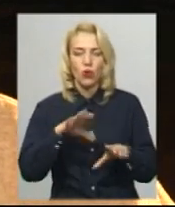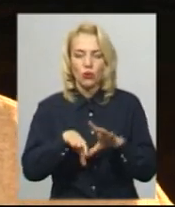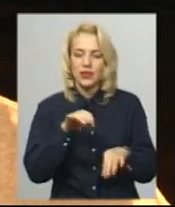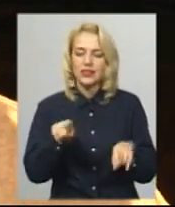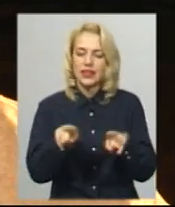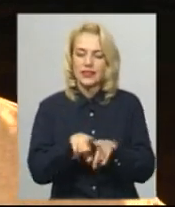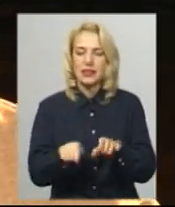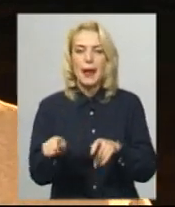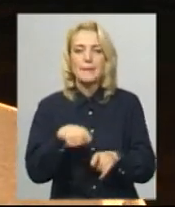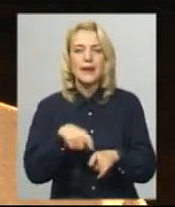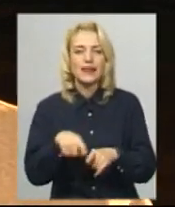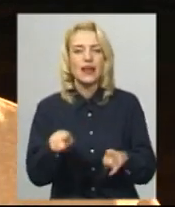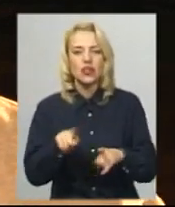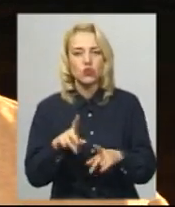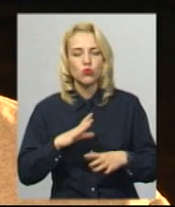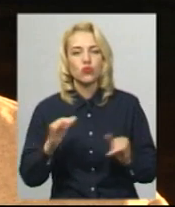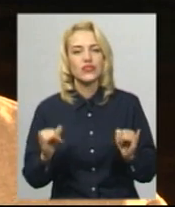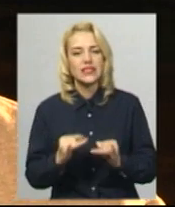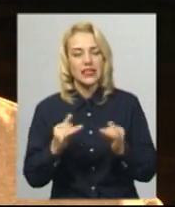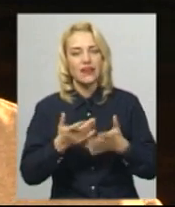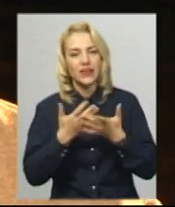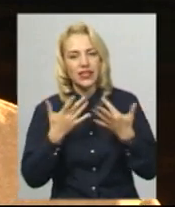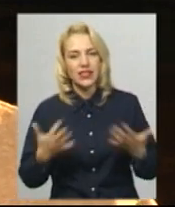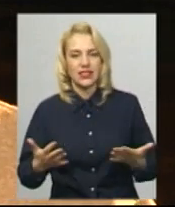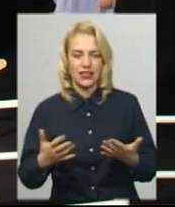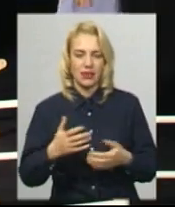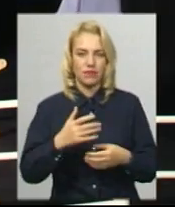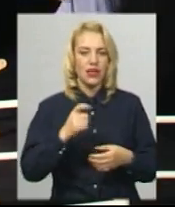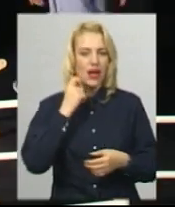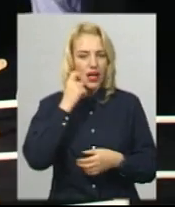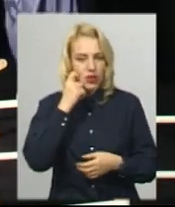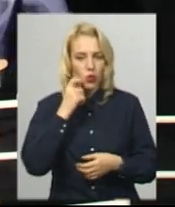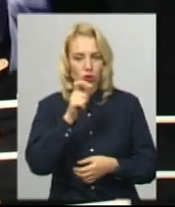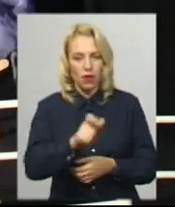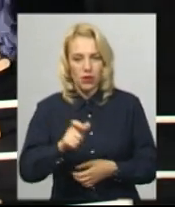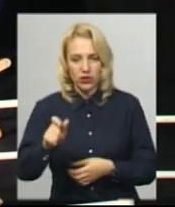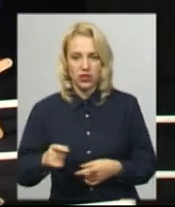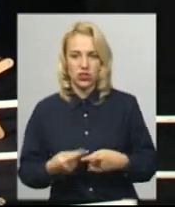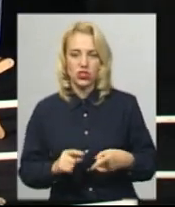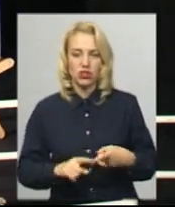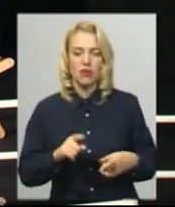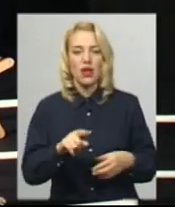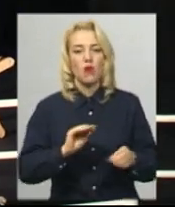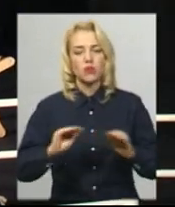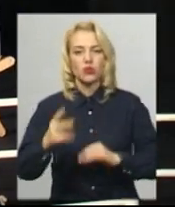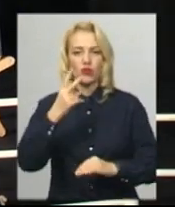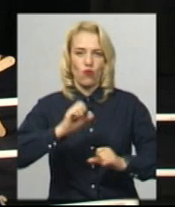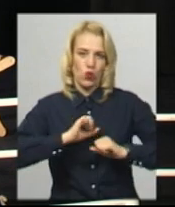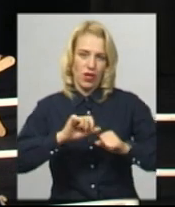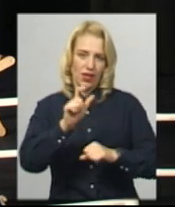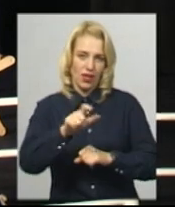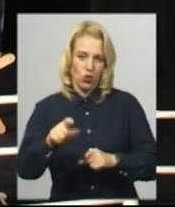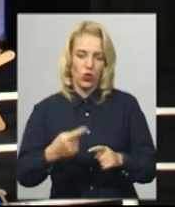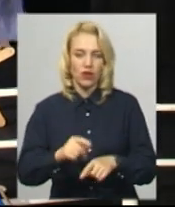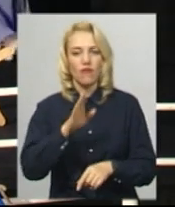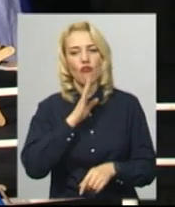який був би цікавий різній категорії глядачів. У постановці двоє героїв – він та вона. Одну з ролей зіграла